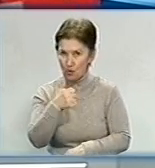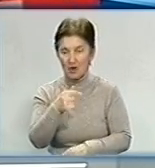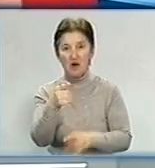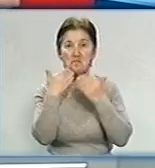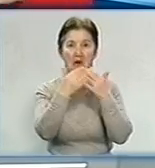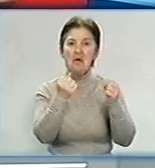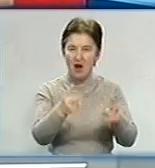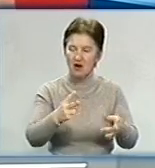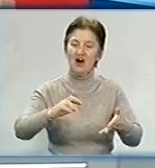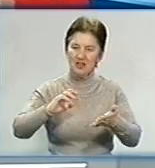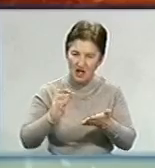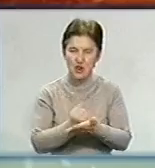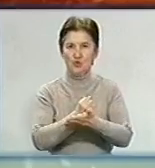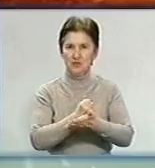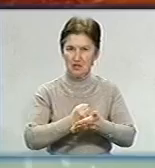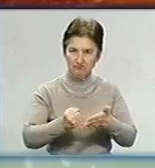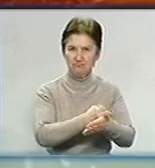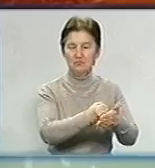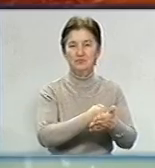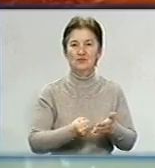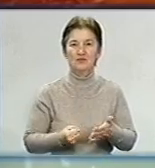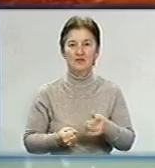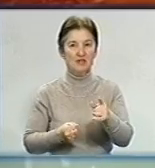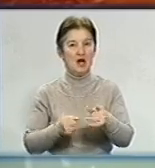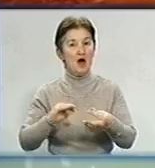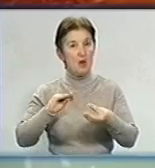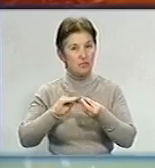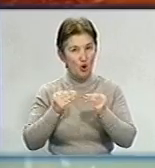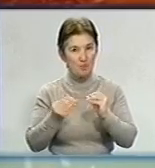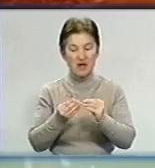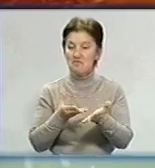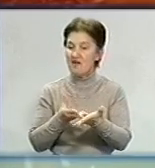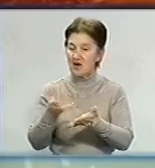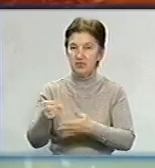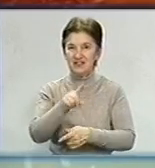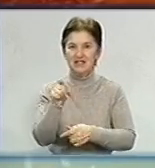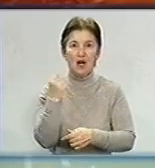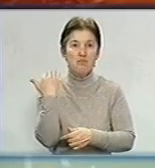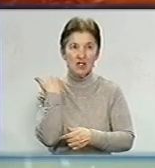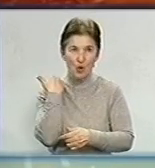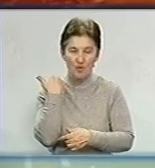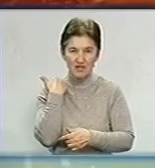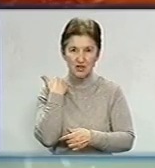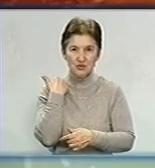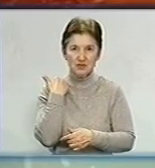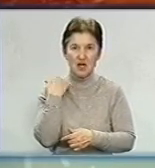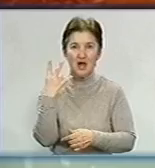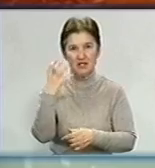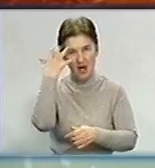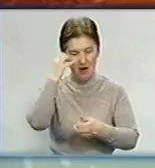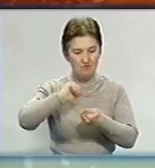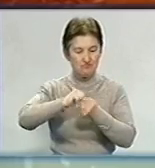Дякую, Настя, за питання. Справді, проблема виплати, як ви знаєте, заборгованості на буровугільних